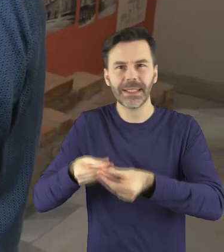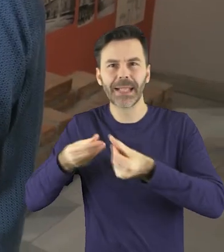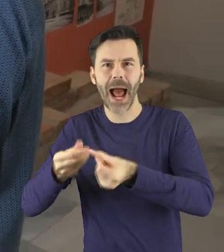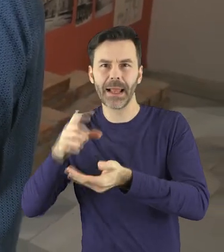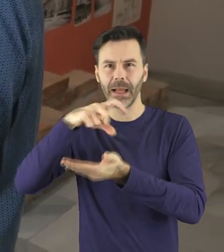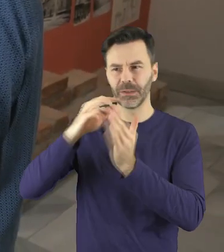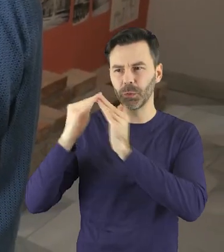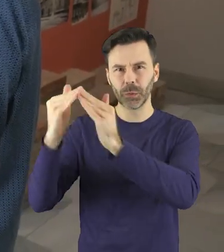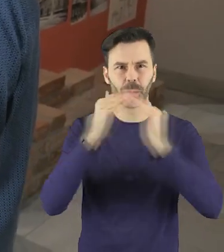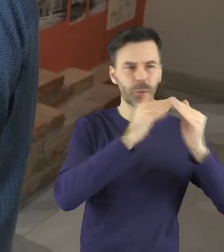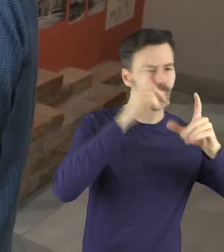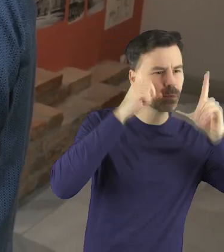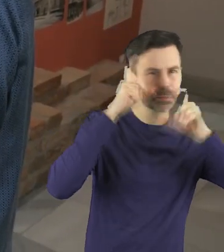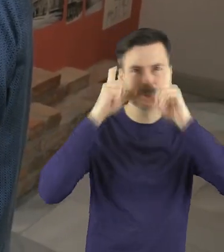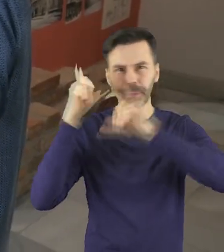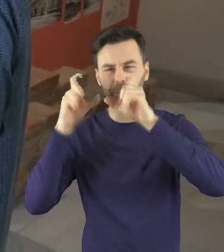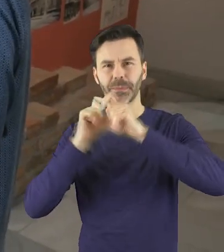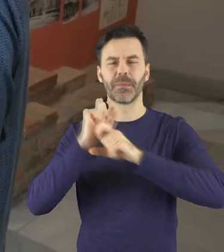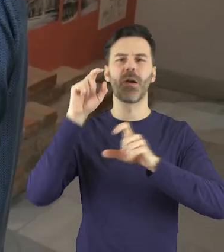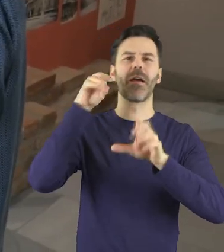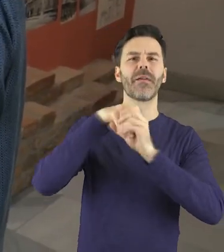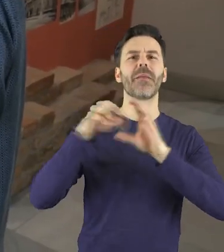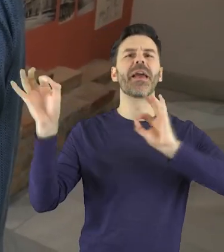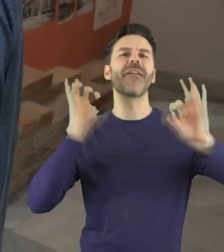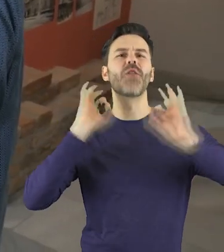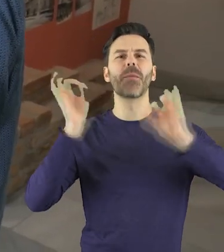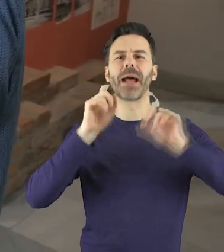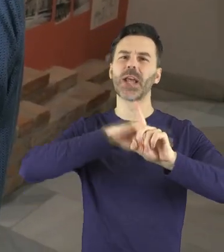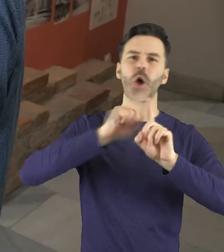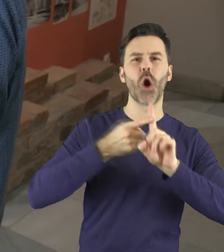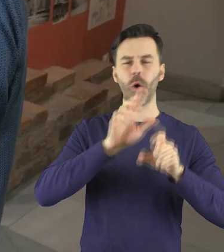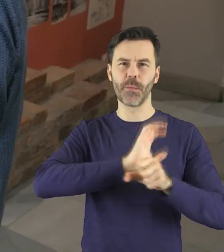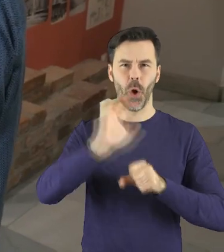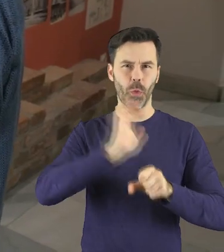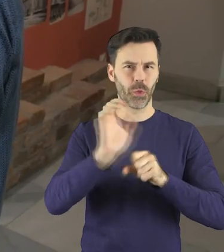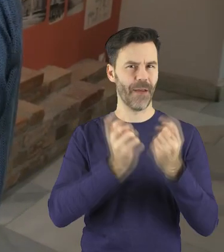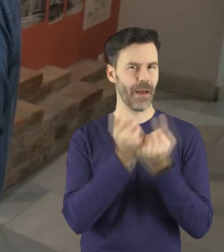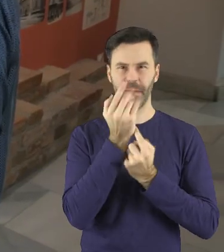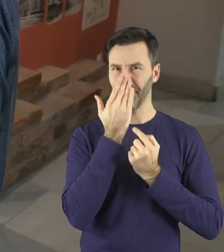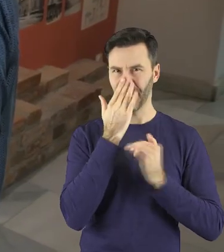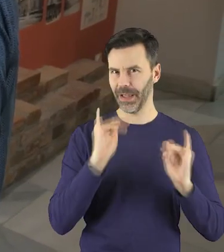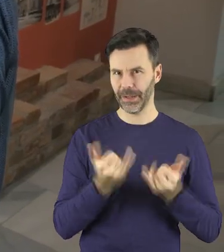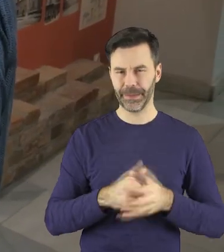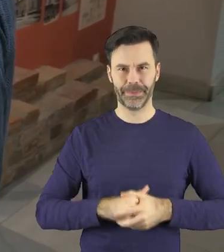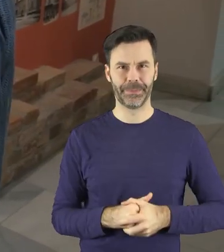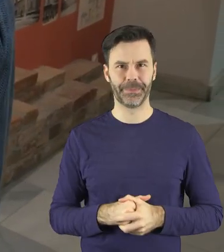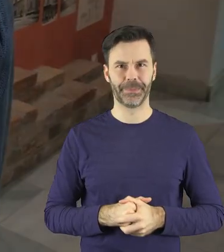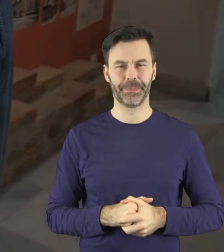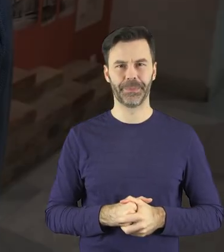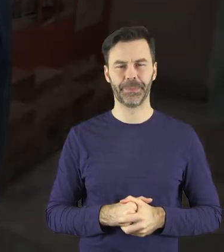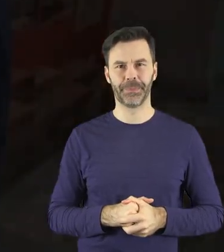przędzalni bawełny. Informacje o rocznej produkcji w fabryce.